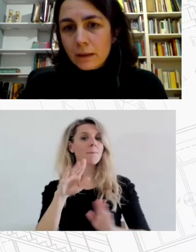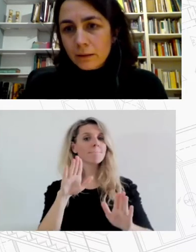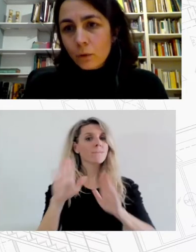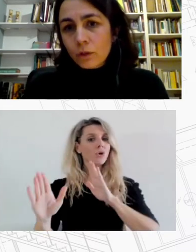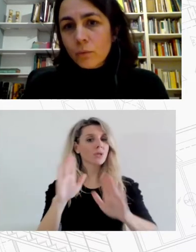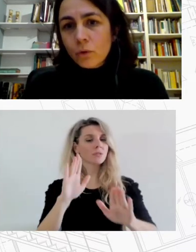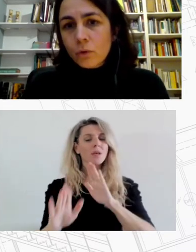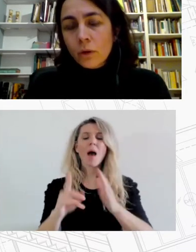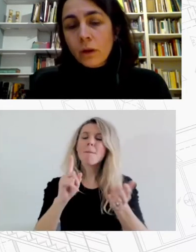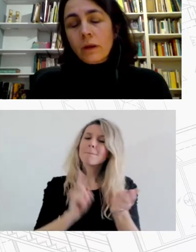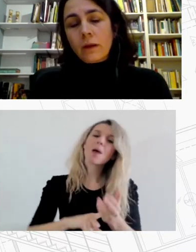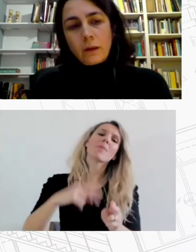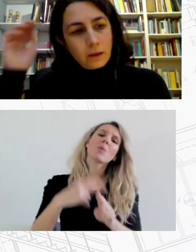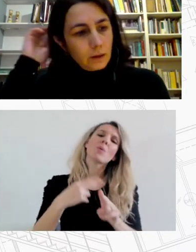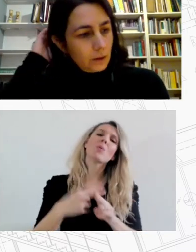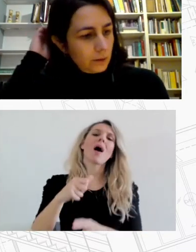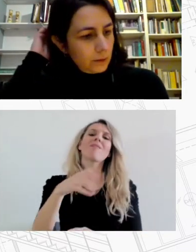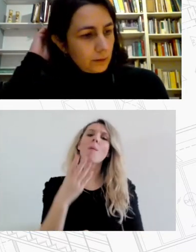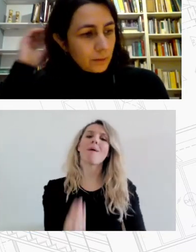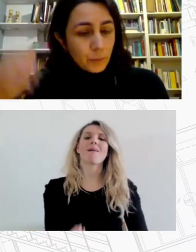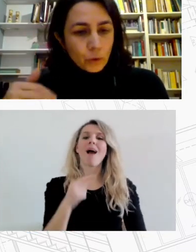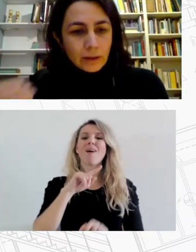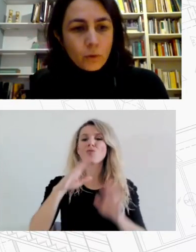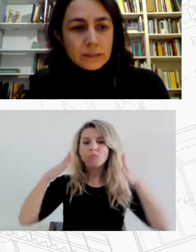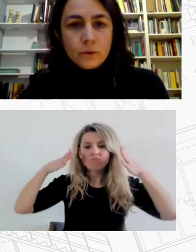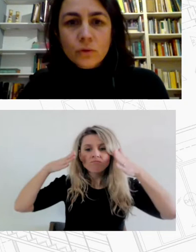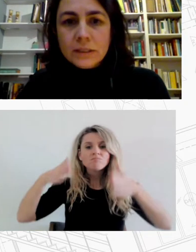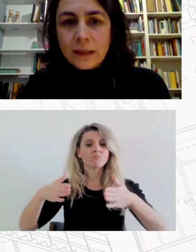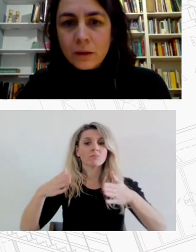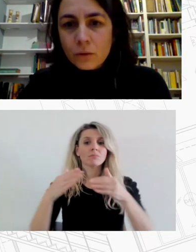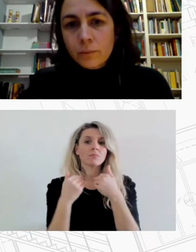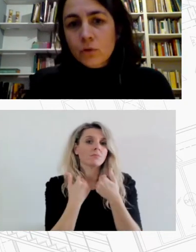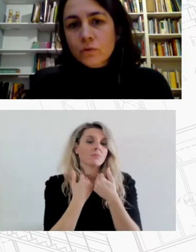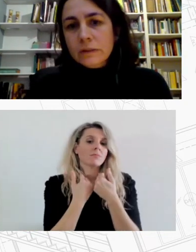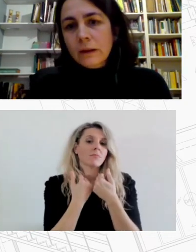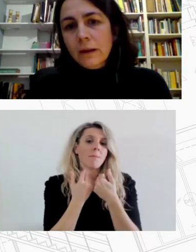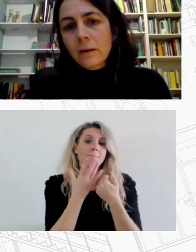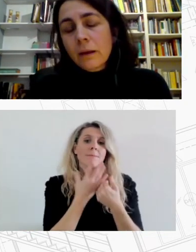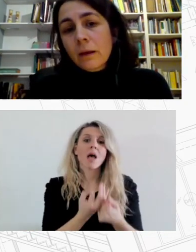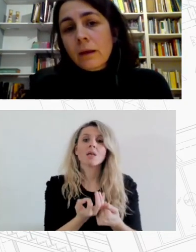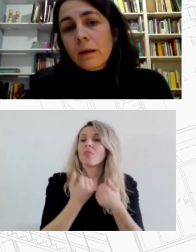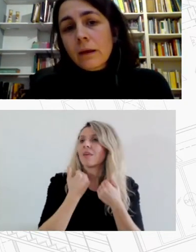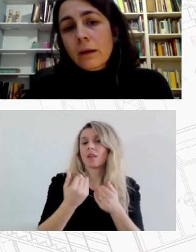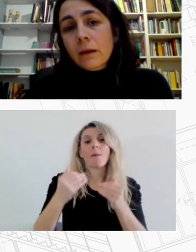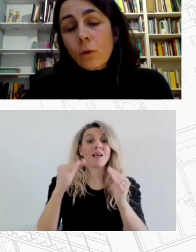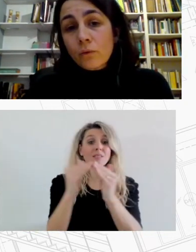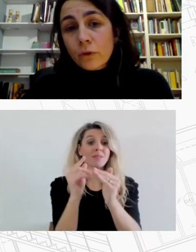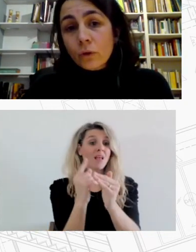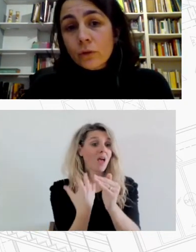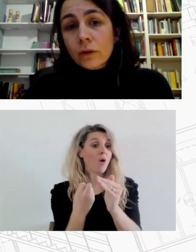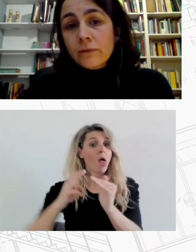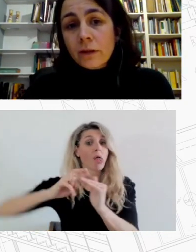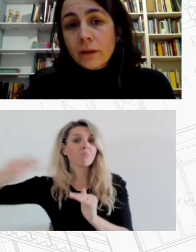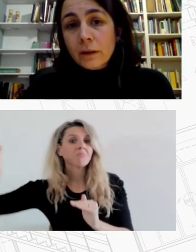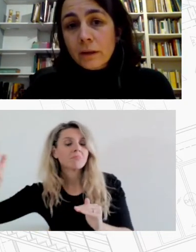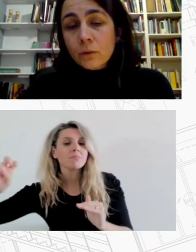πυρήνα όχι μόνο δεν μπορεί να ερχόμαστε εκ των υστέρων προσβεστικά κομβικό